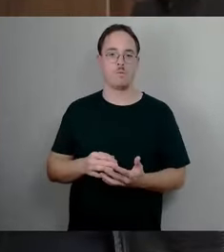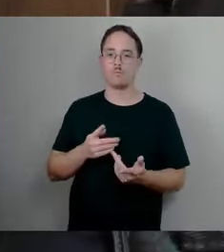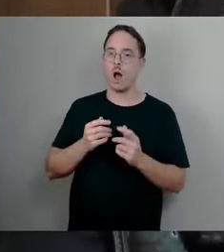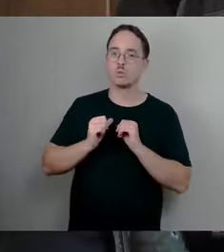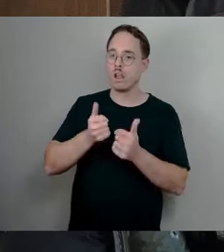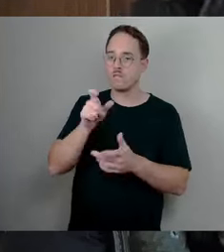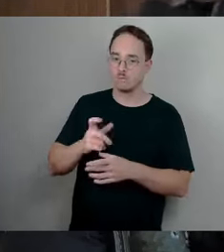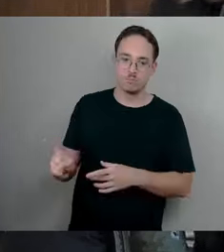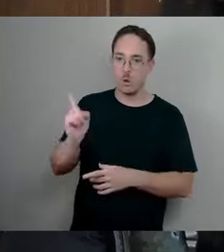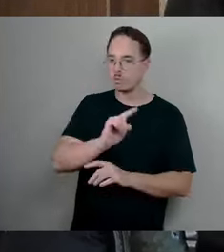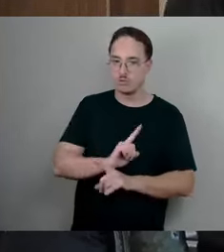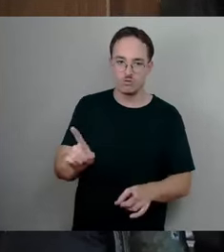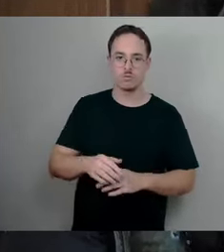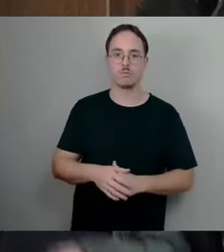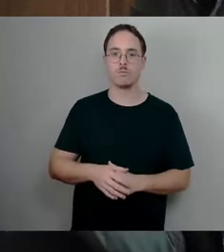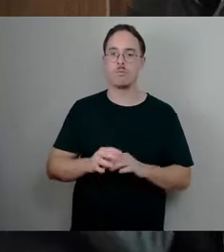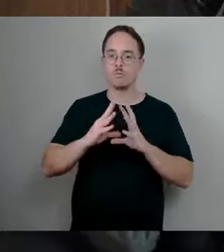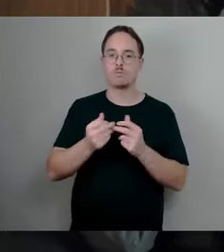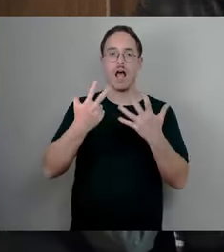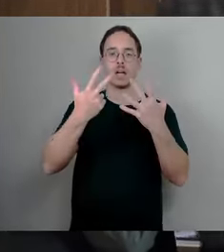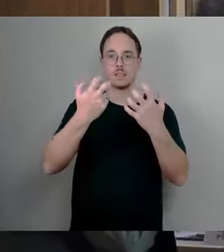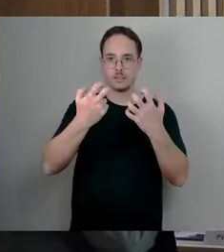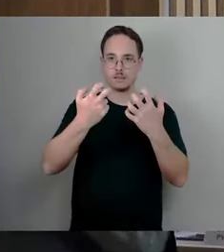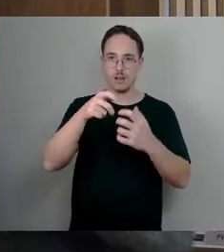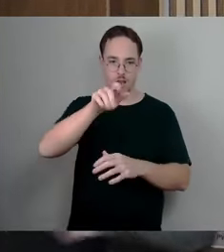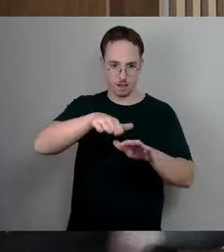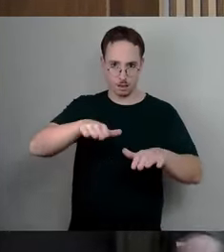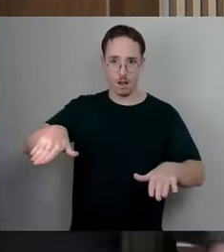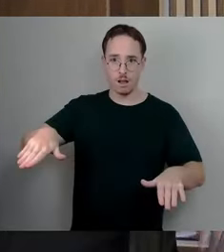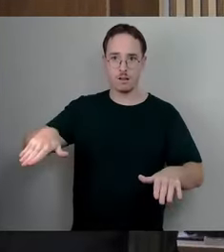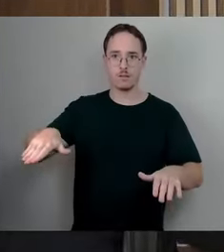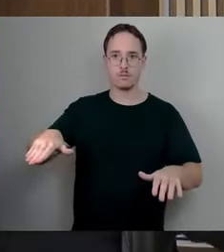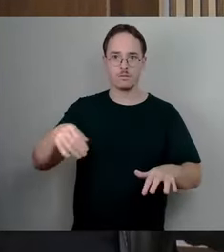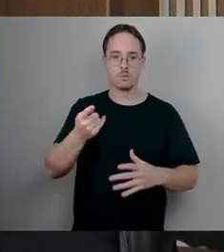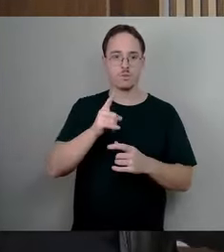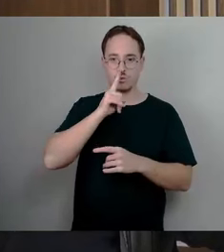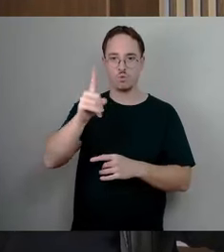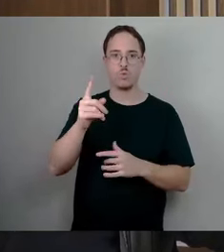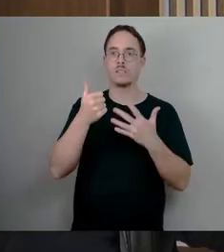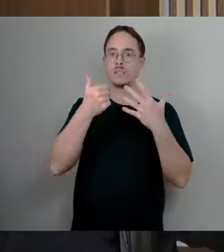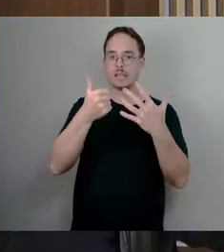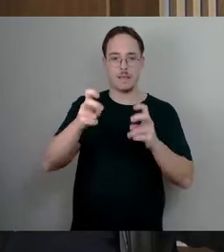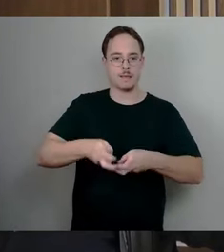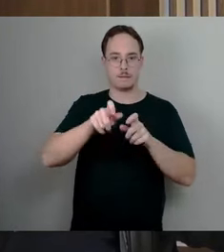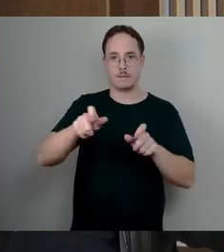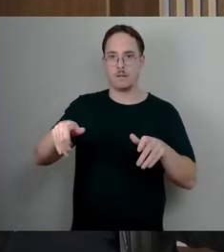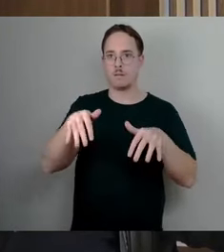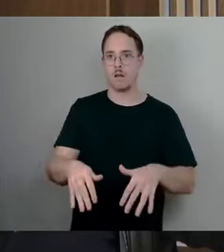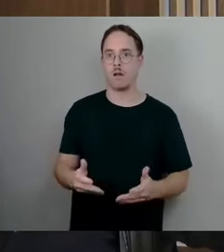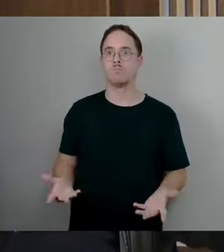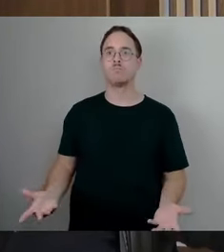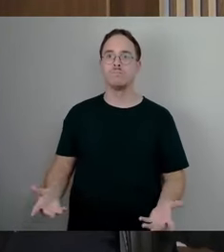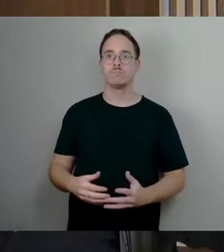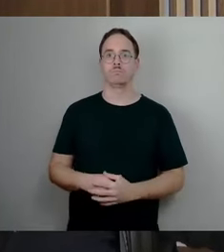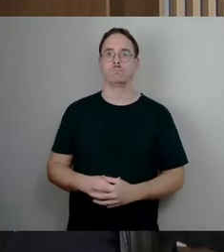6 Erzieherinnen für 80 Kinder insgesamt in der Einrichtung. Alle Ausflüge und die Vorschule wurden abgesagt, Eltern unterstützten die Betreuung.